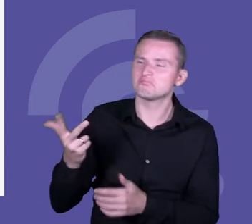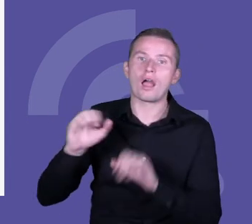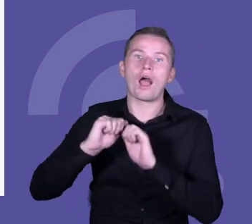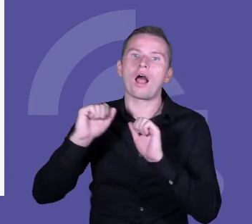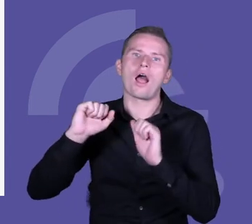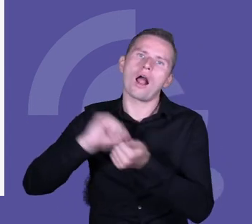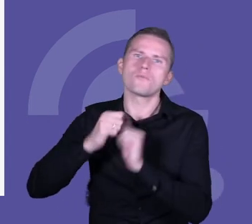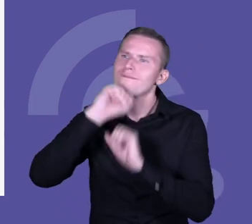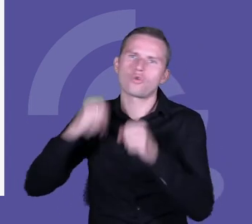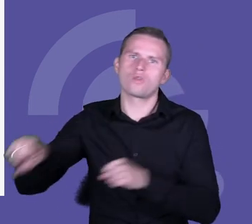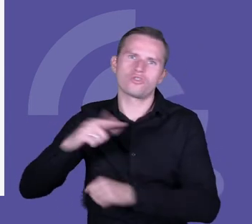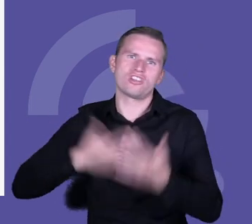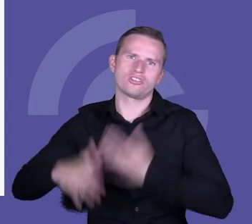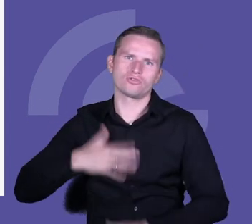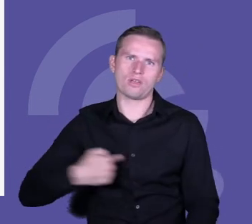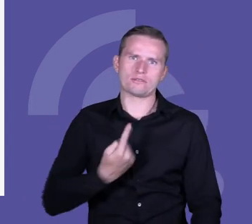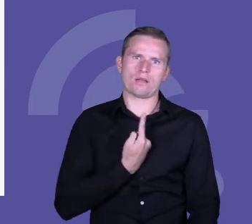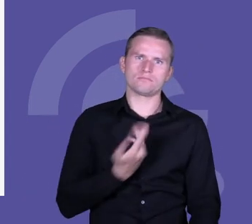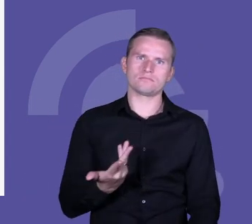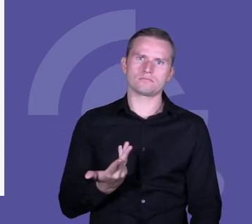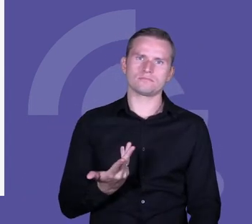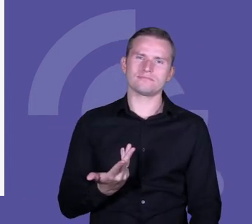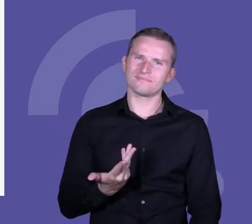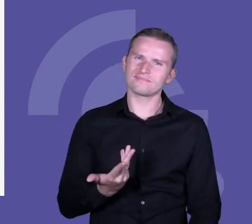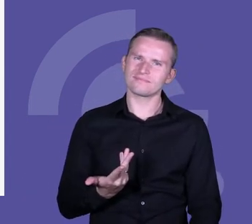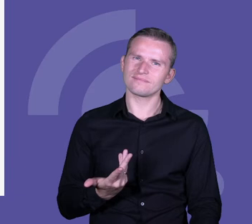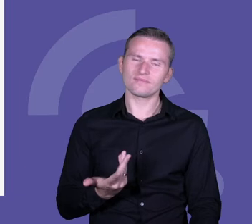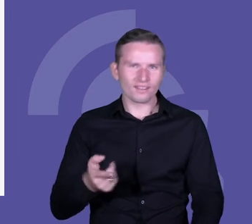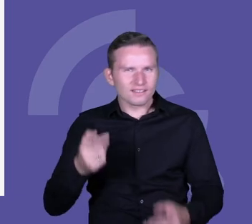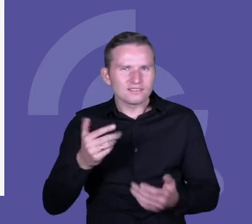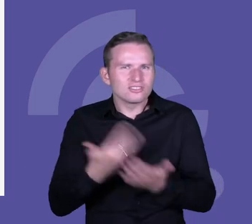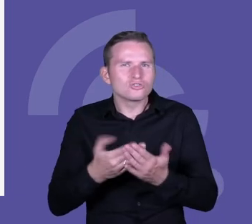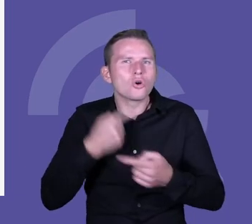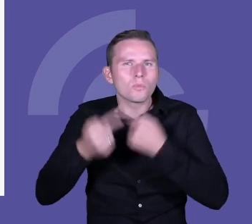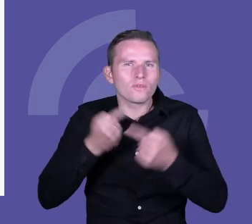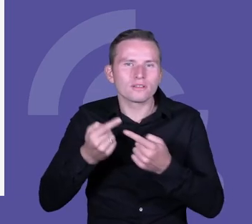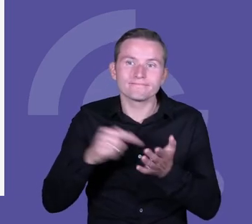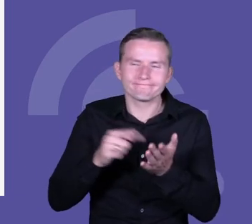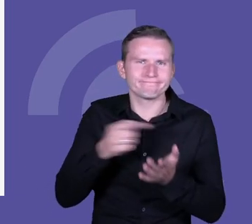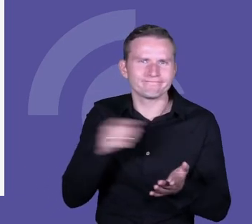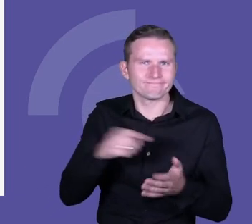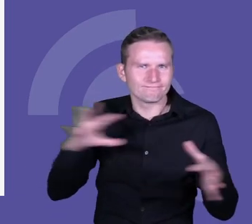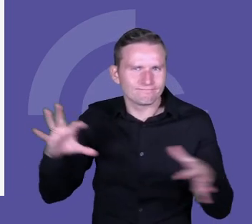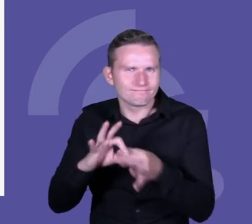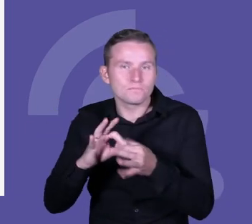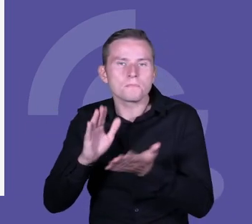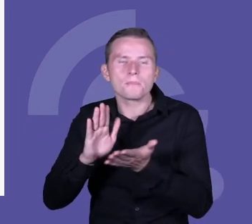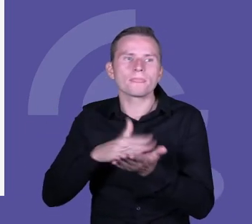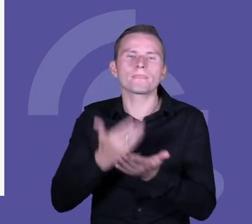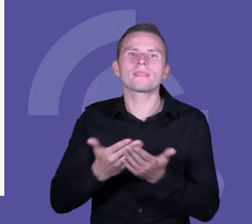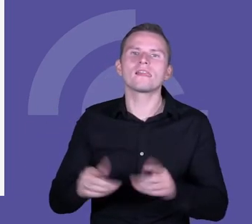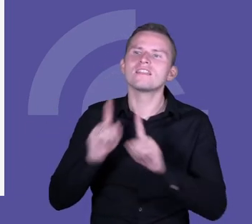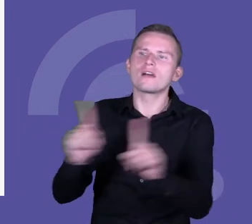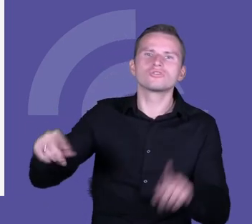No bo powstaje pytanie, czy sobie zdajemy sprawa, że to są naczynia połączone, nie? Bo można by nagle powiedzieć, że ktoś jest nauczycielem z tej grupy, która